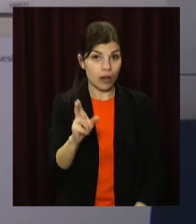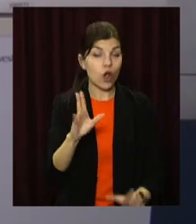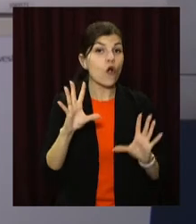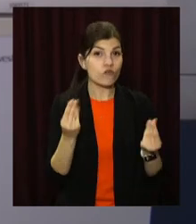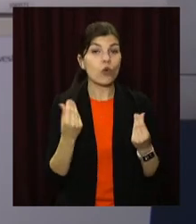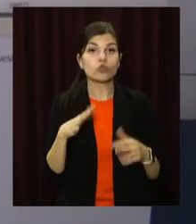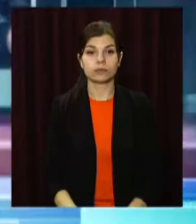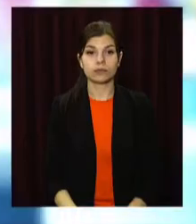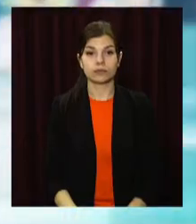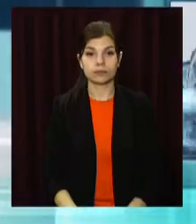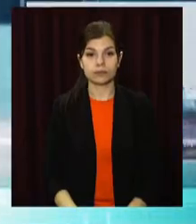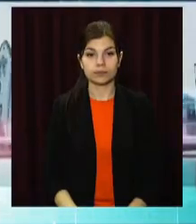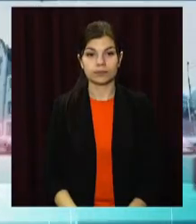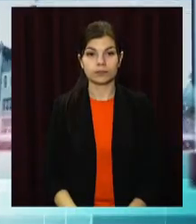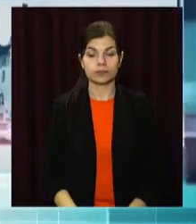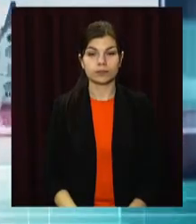тисяч людей.